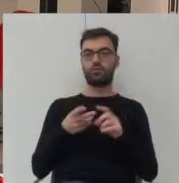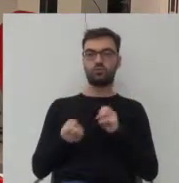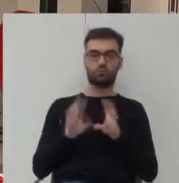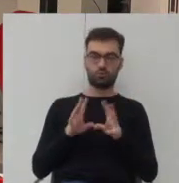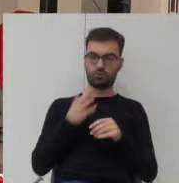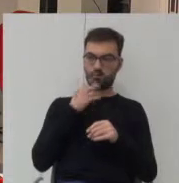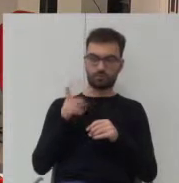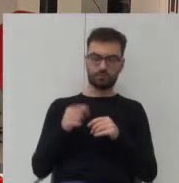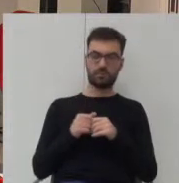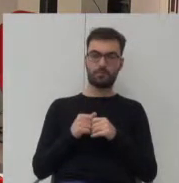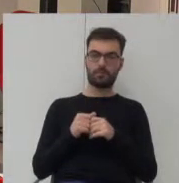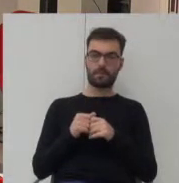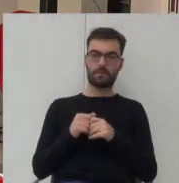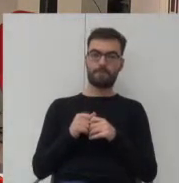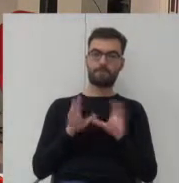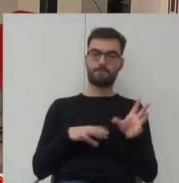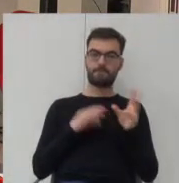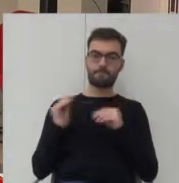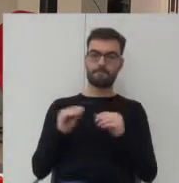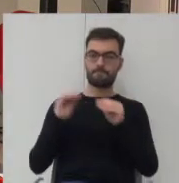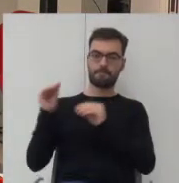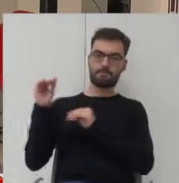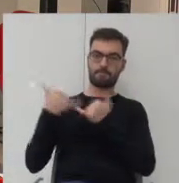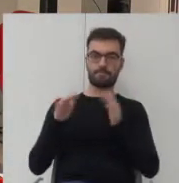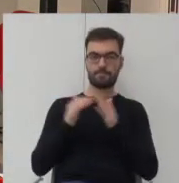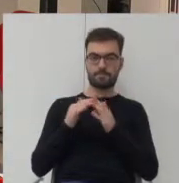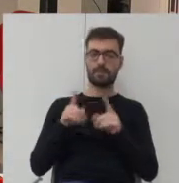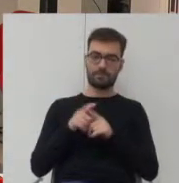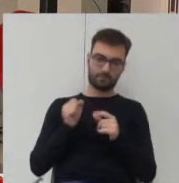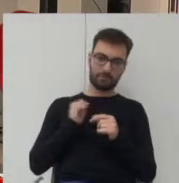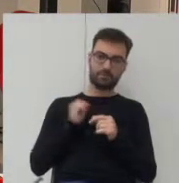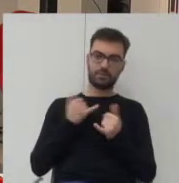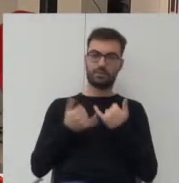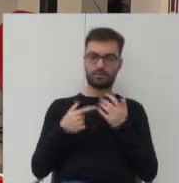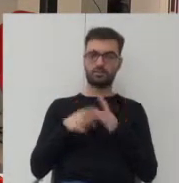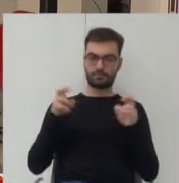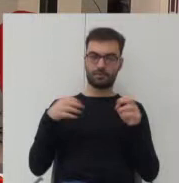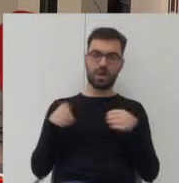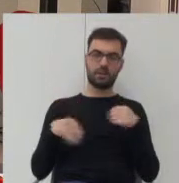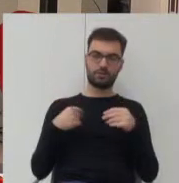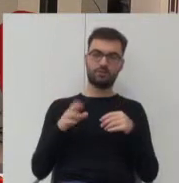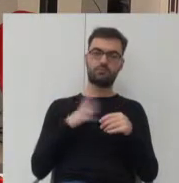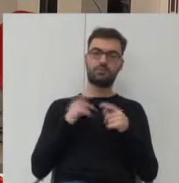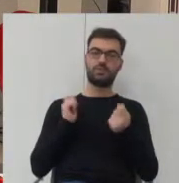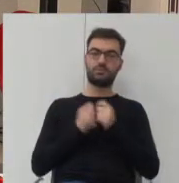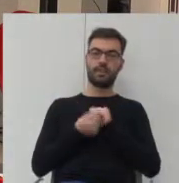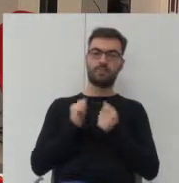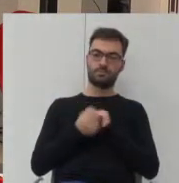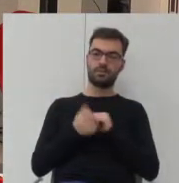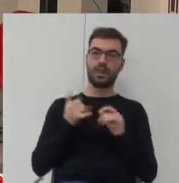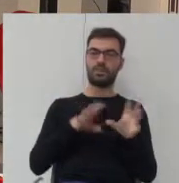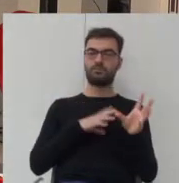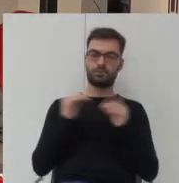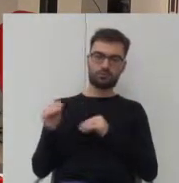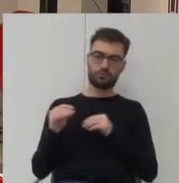o którym pan mówi czyli przenoszenie się do innego domu też fajnie byłoby gdyby on był elastyczny i moglibyśmy go zmienić przy przenoszeniu